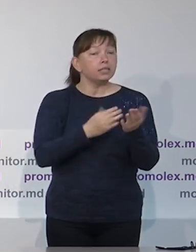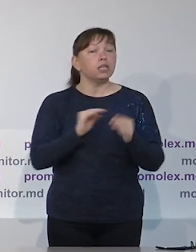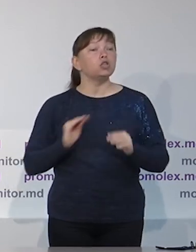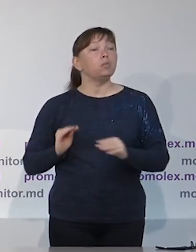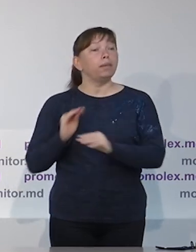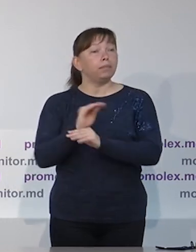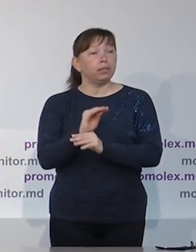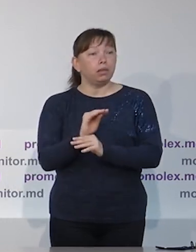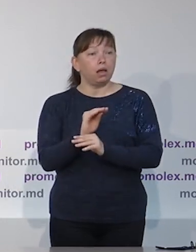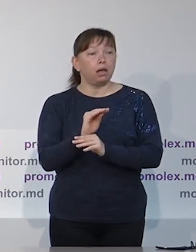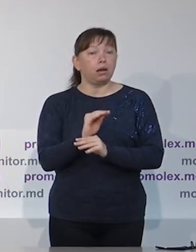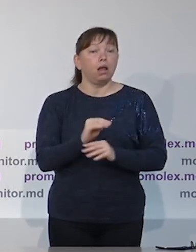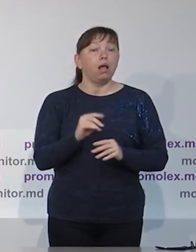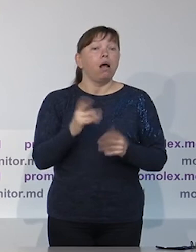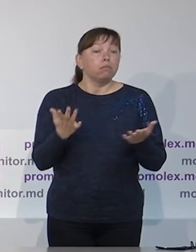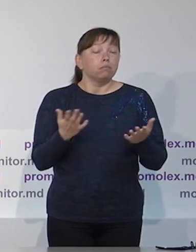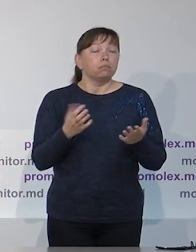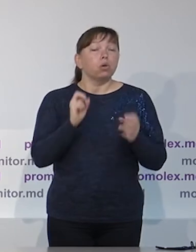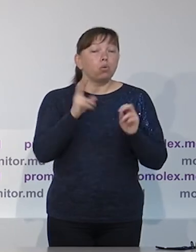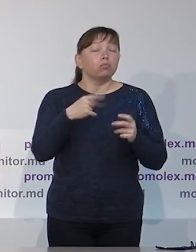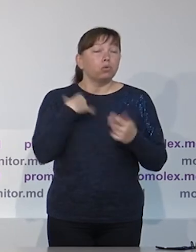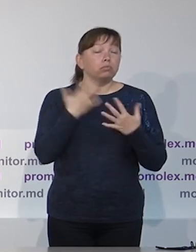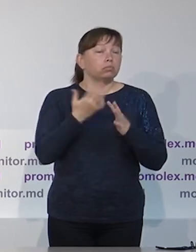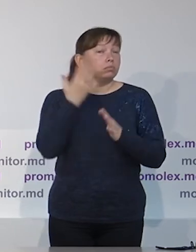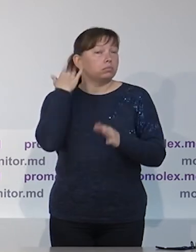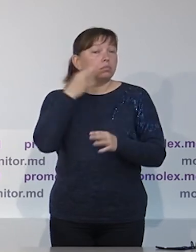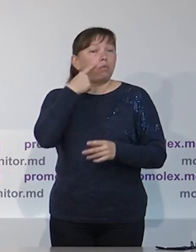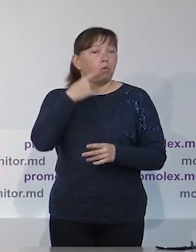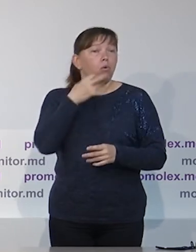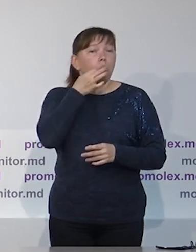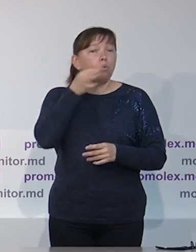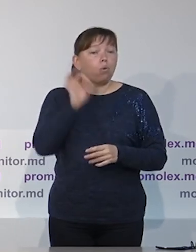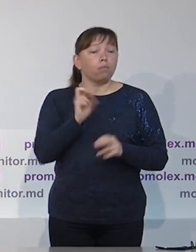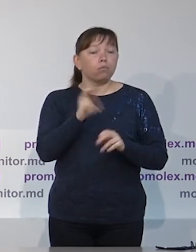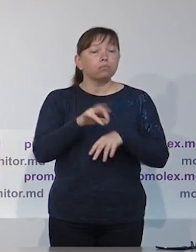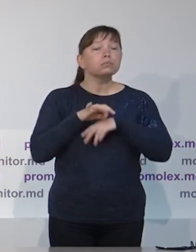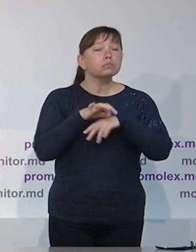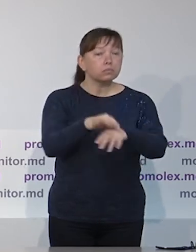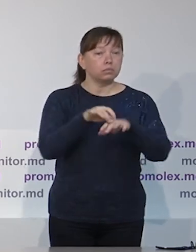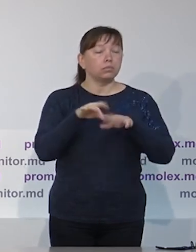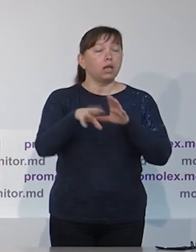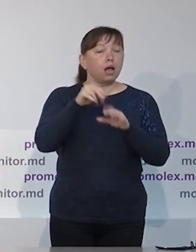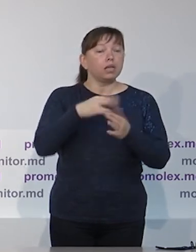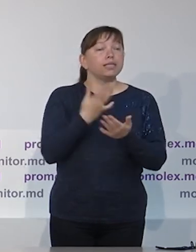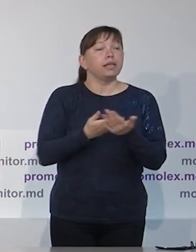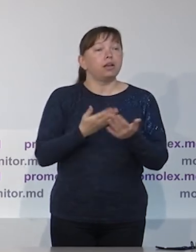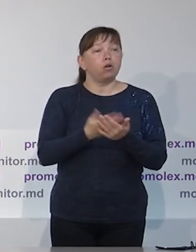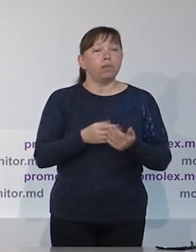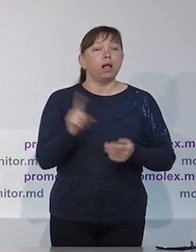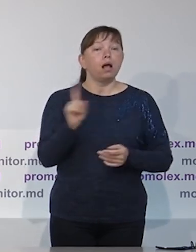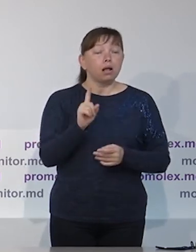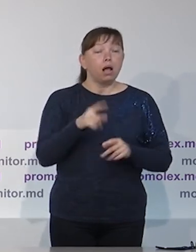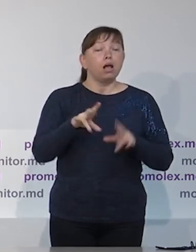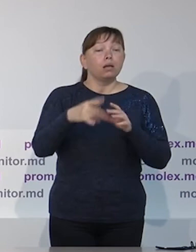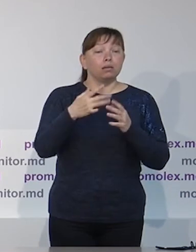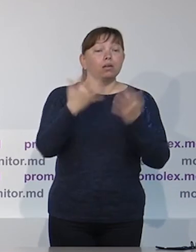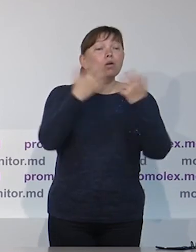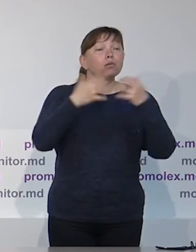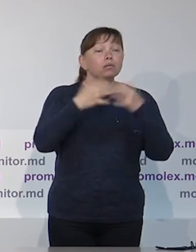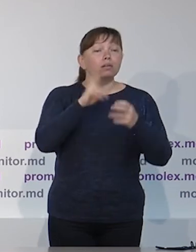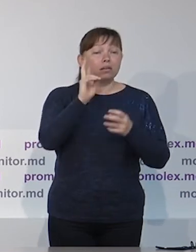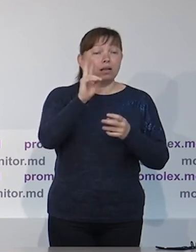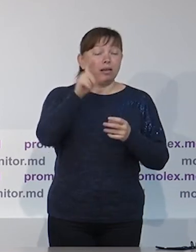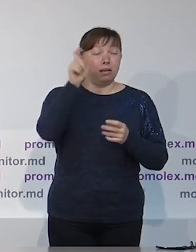эти граждане должны будут голосовать по дополнительным спискам, согласно